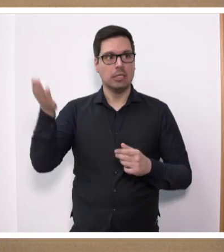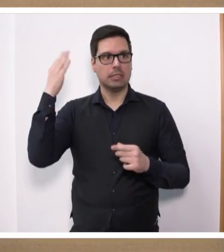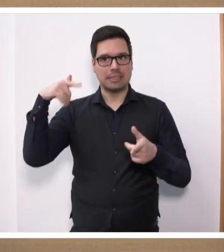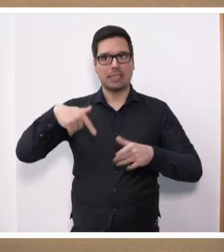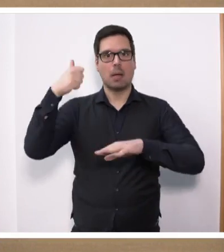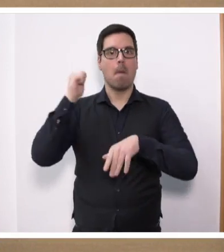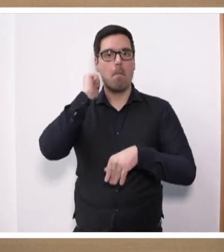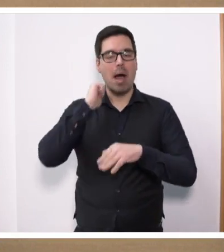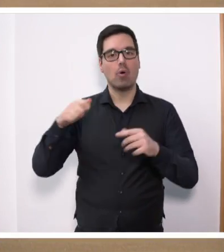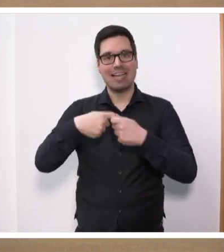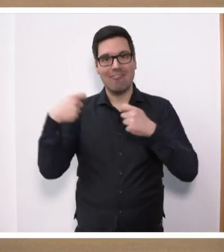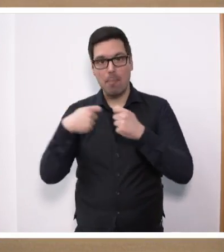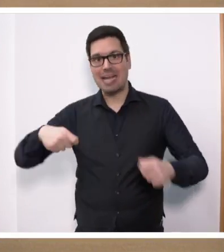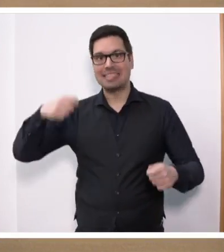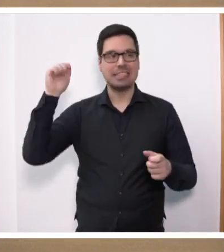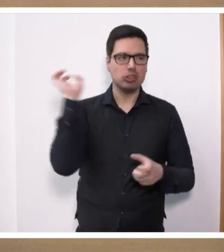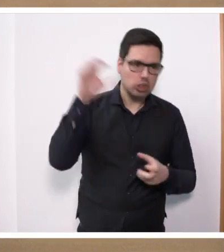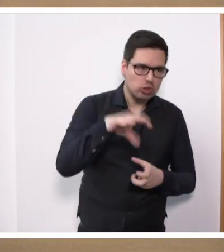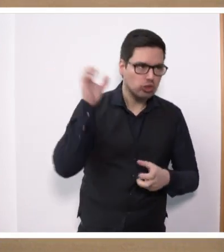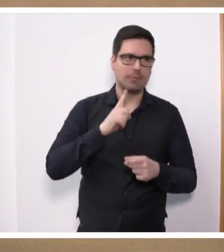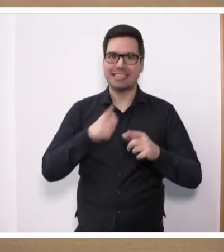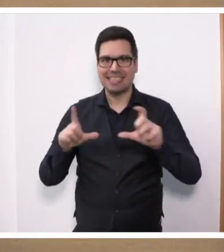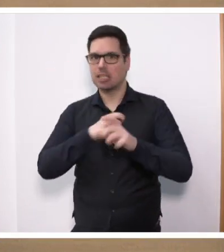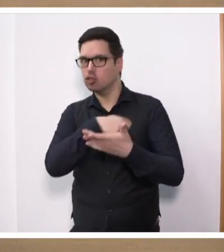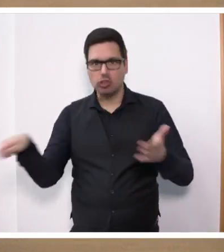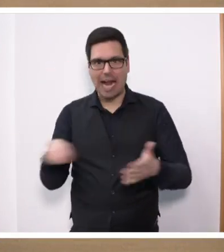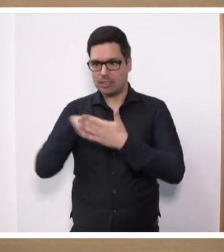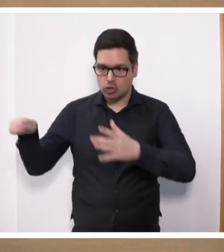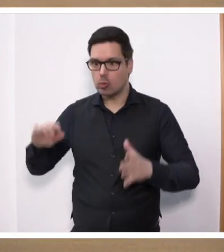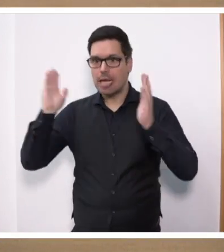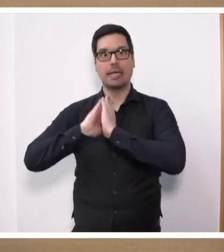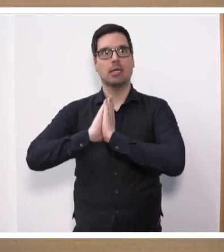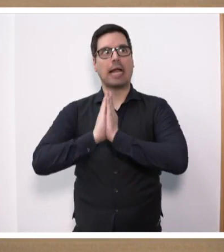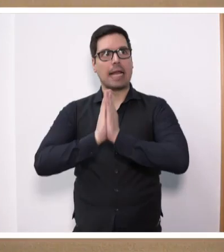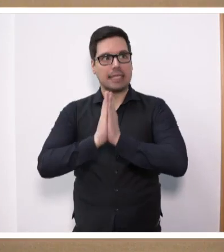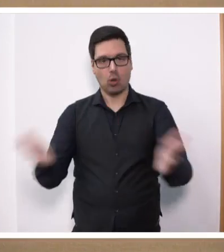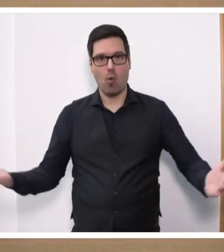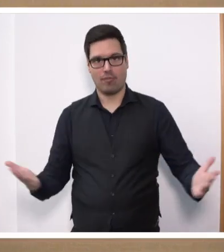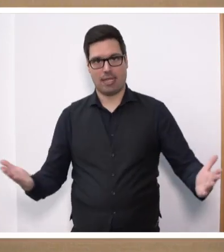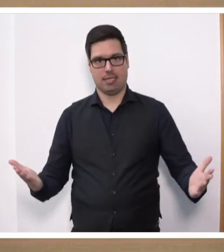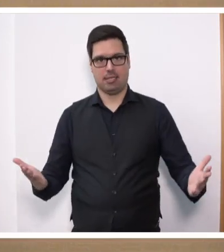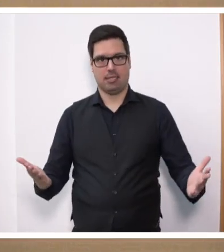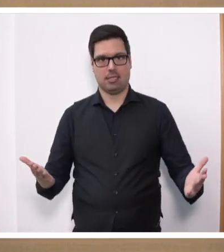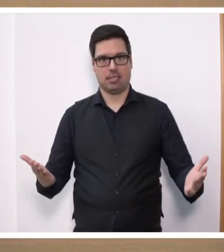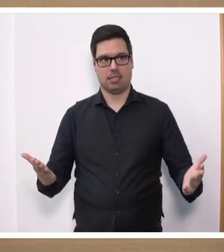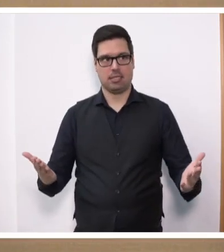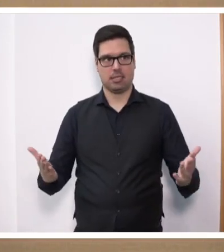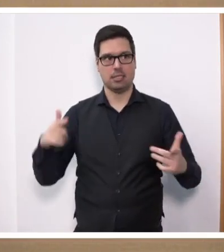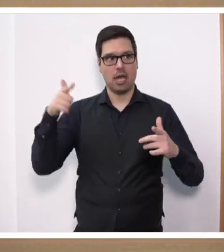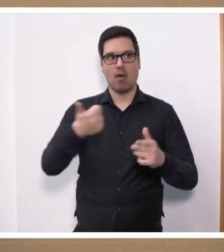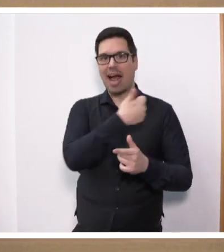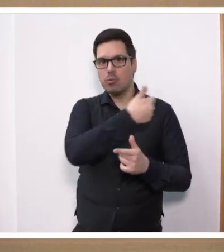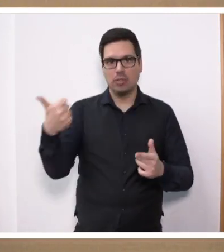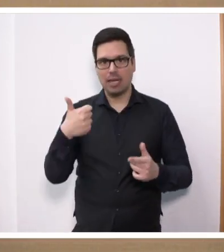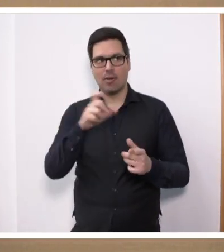Gründen völliger Nonsens wäre. Und Sie begrüßen, dass die massive Steuererhöhung beim Agrardiesel schrittweise auf gerade mal 100 Wochen gestreckt